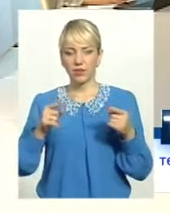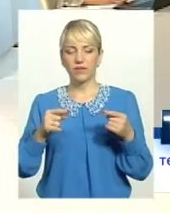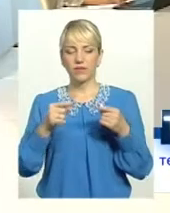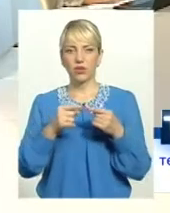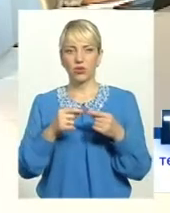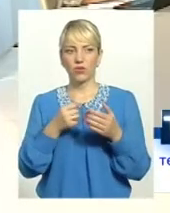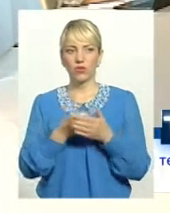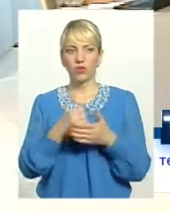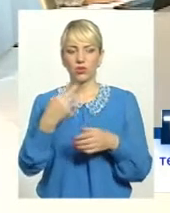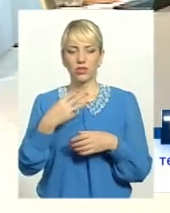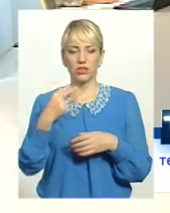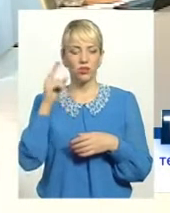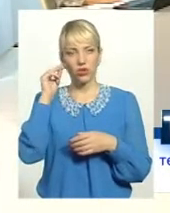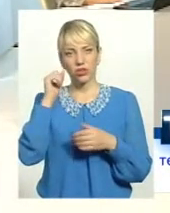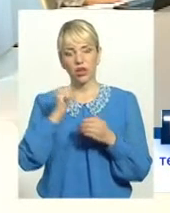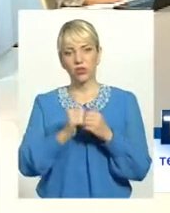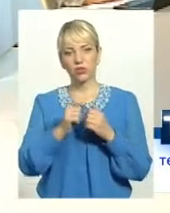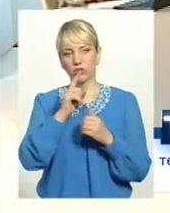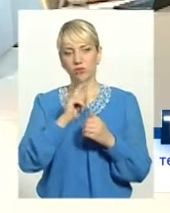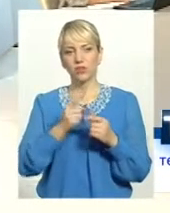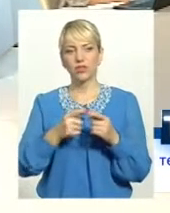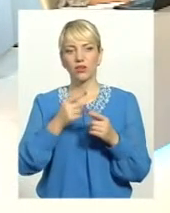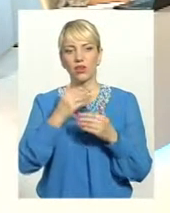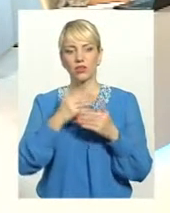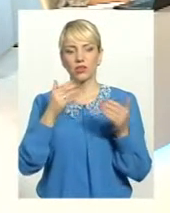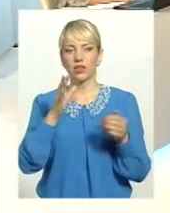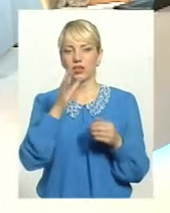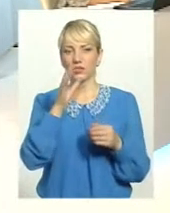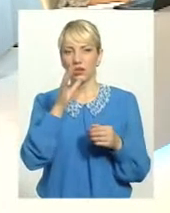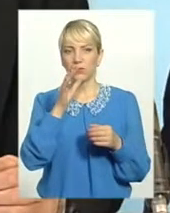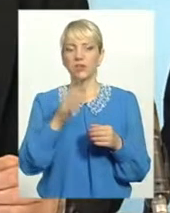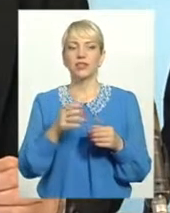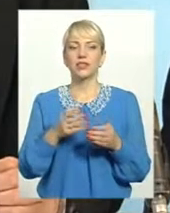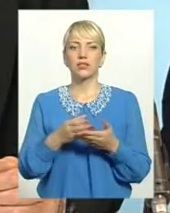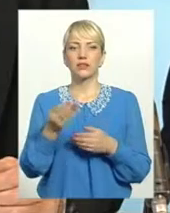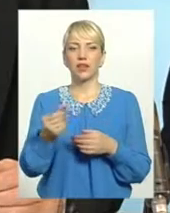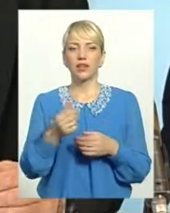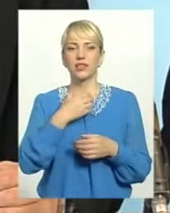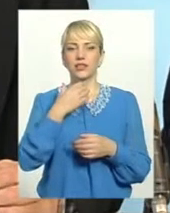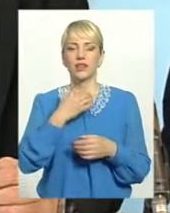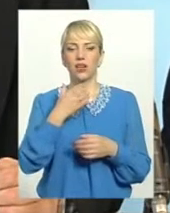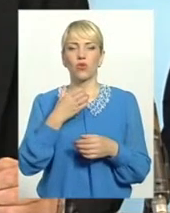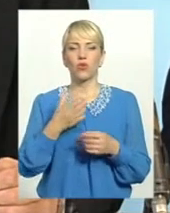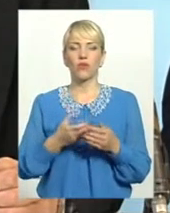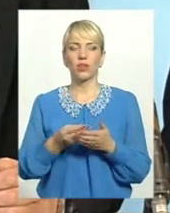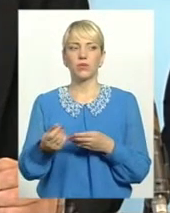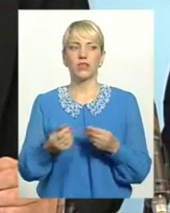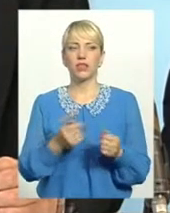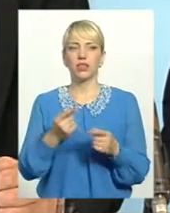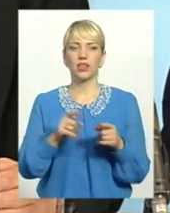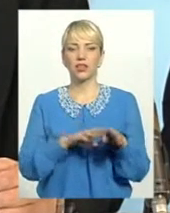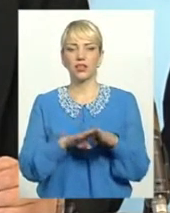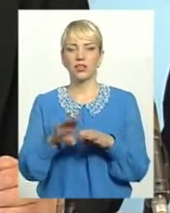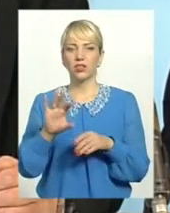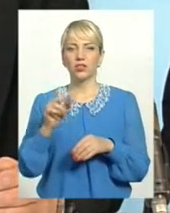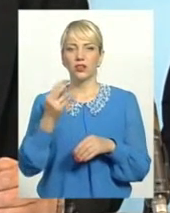до 20-го числа кожного місяця, це останній термін, сплати страхових платежів єдиного соціального внеску.